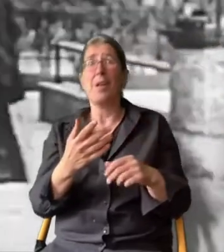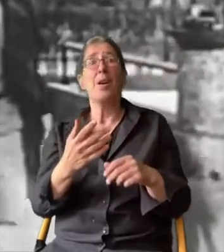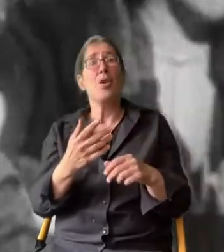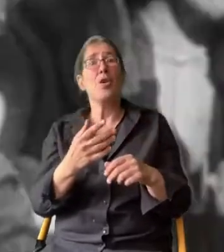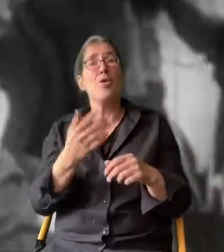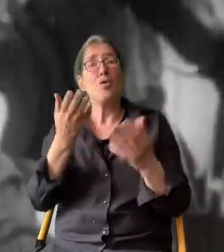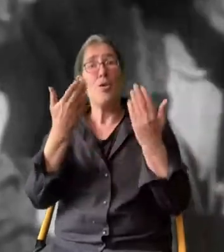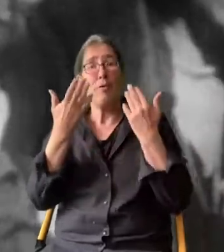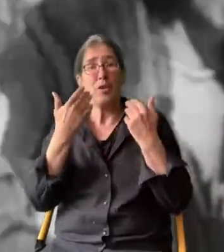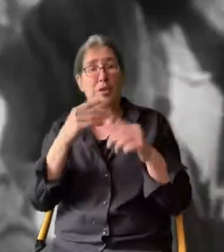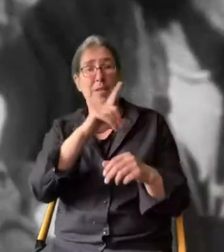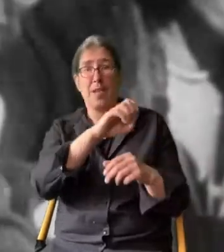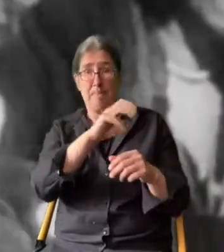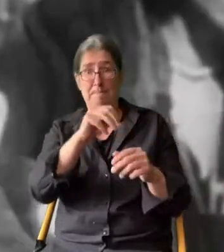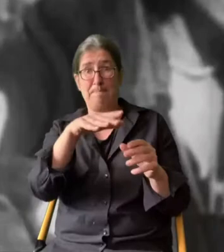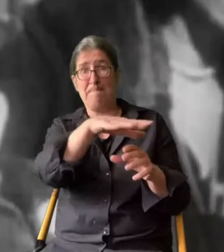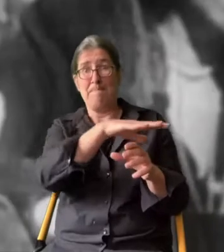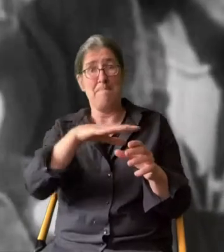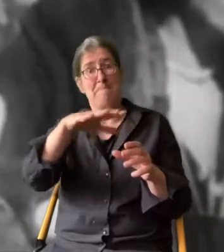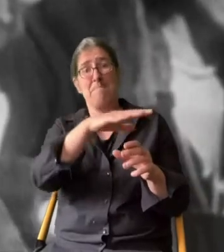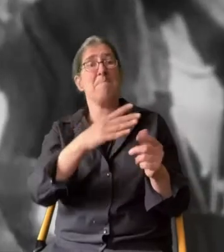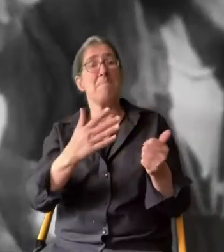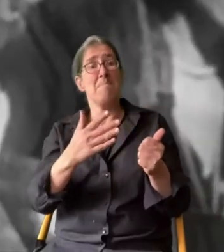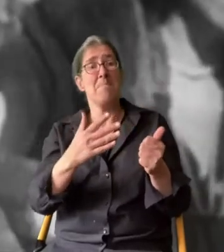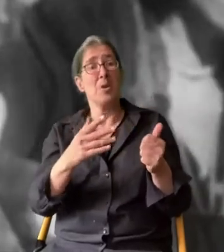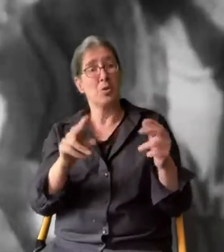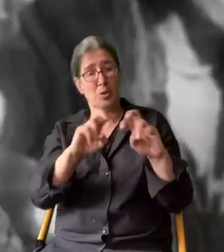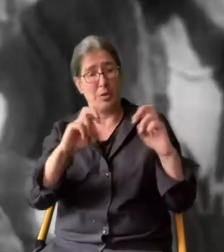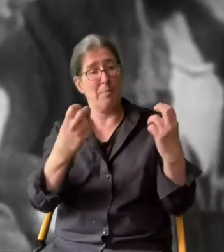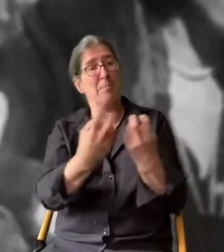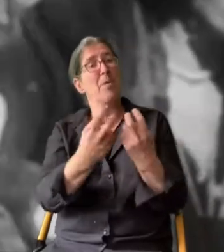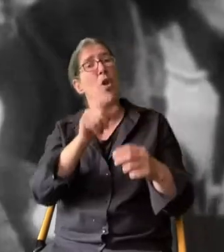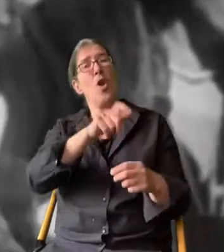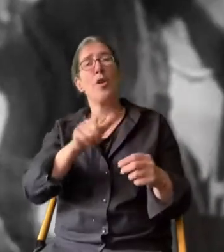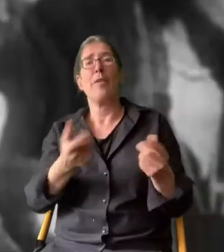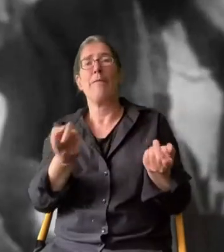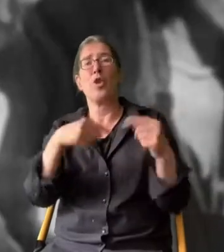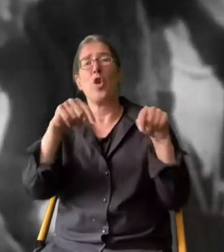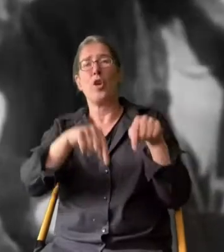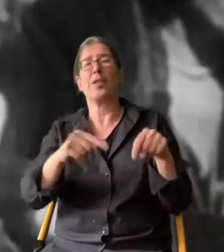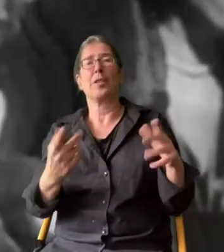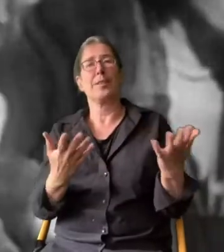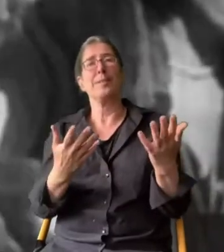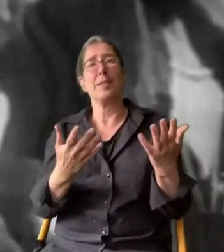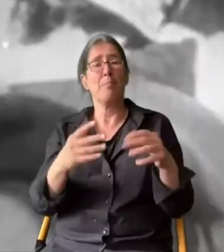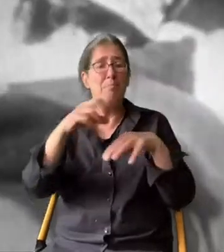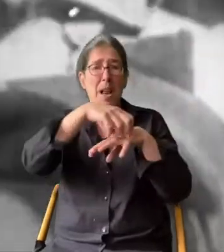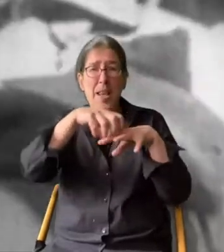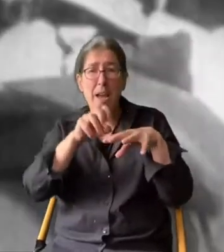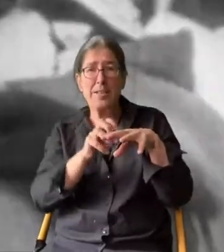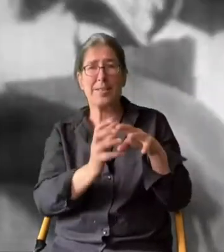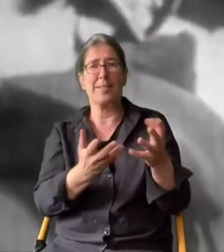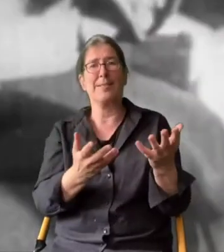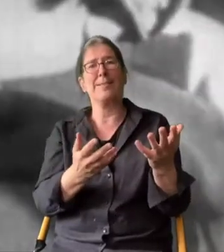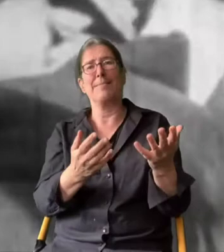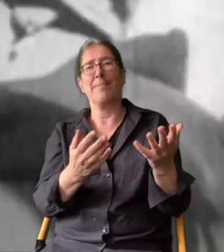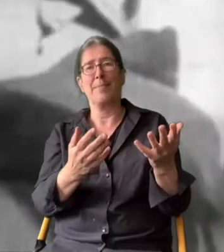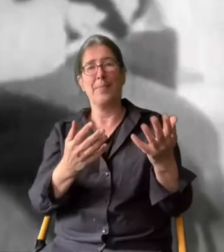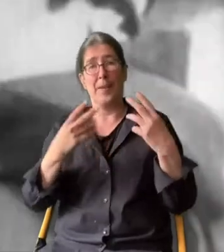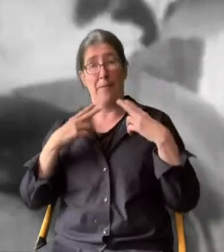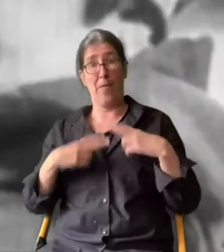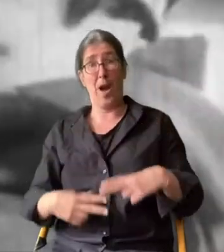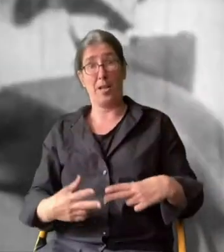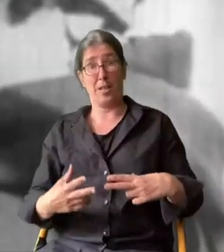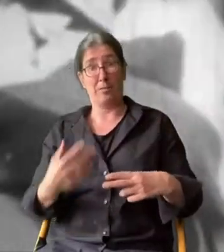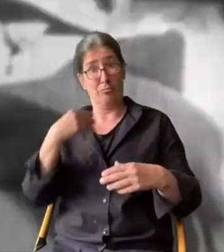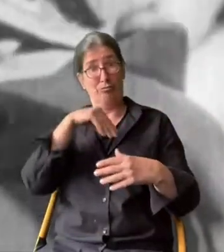Kurfürstendamm da hocken zusammen die Leute von heute mit großem Tamtam. Brillanten mit